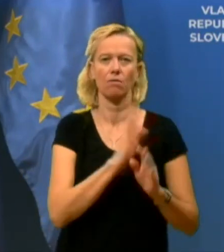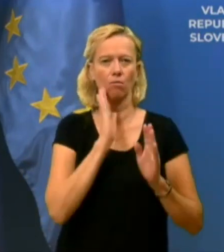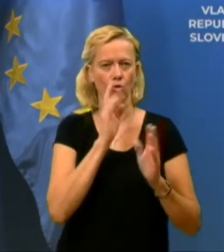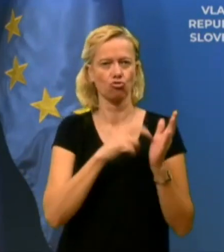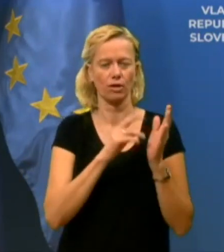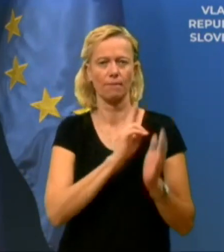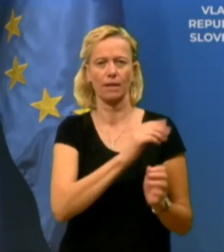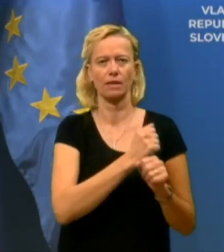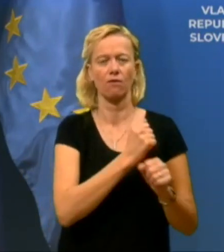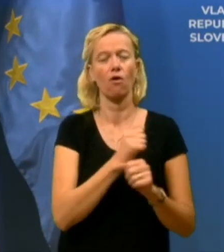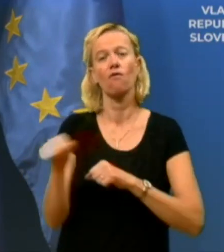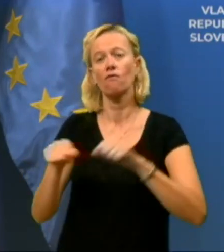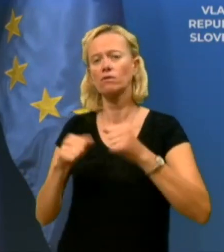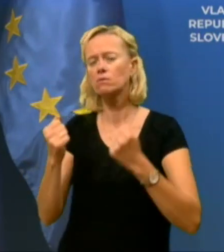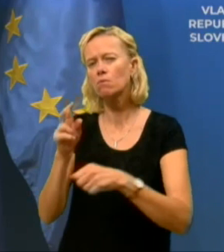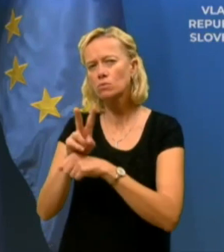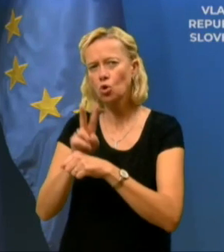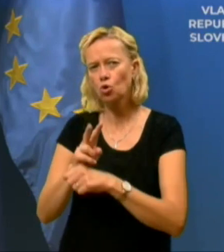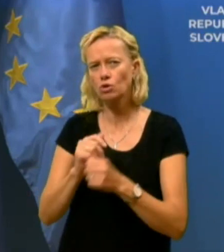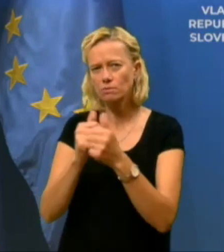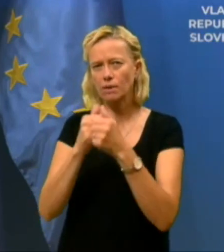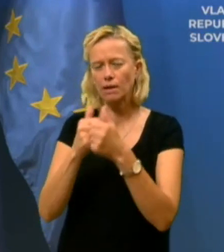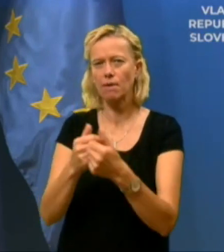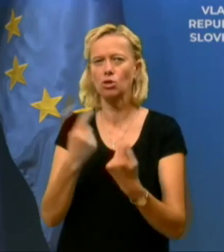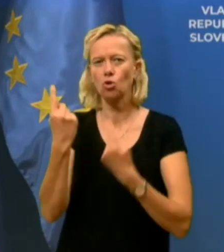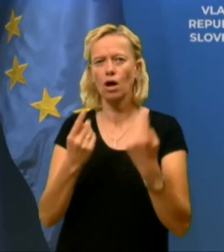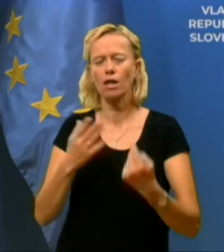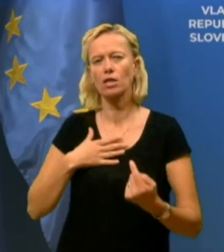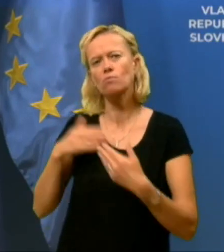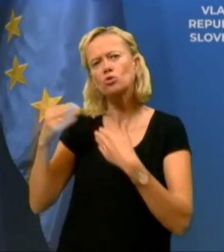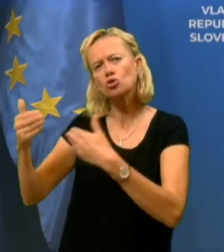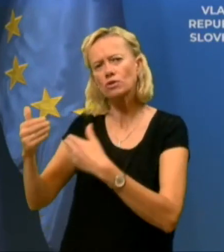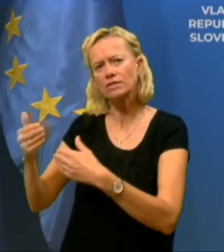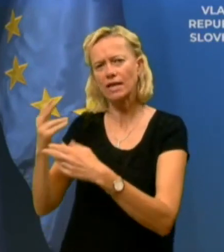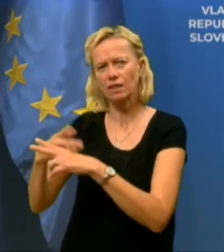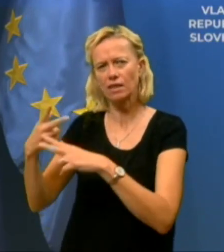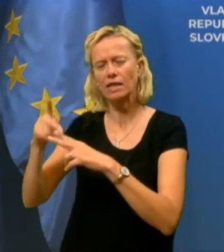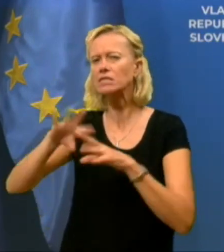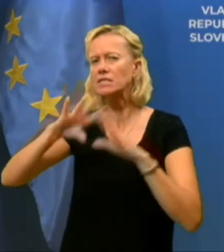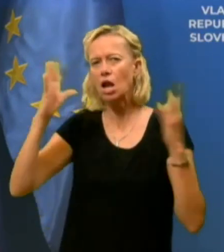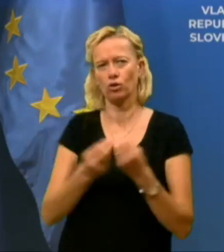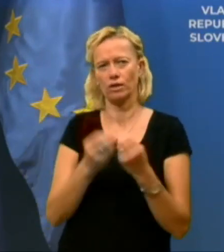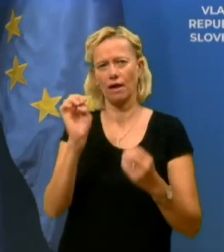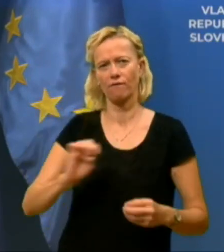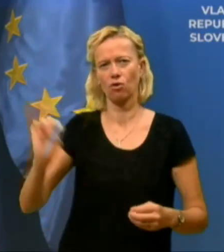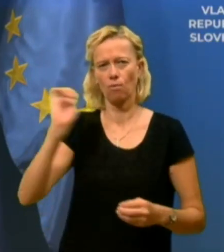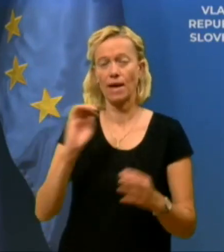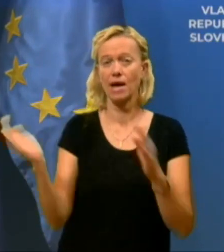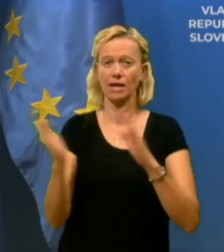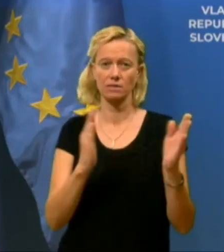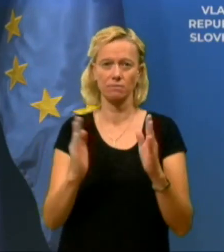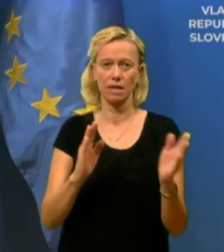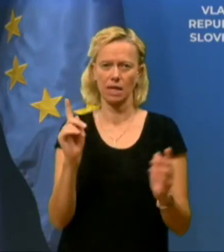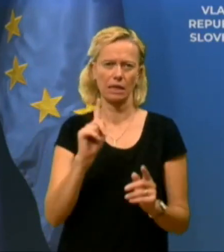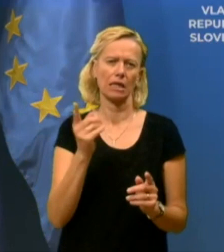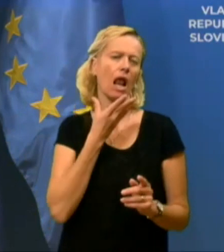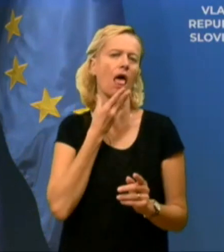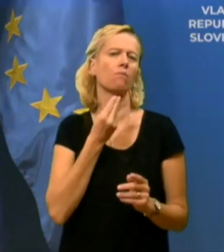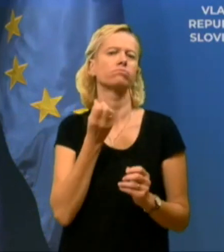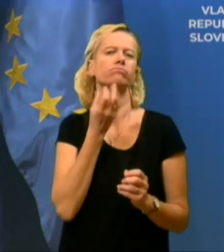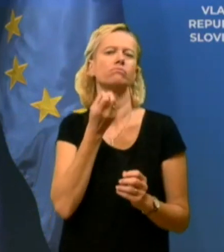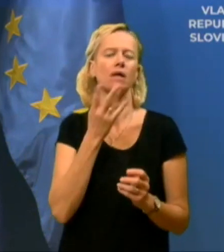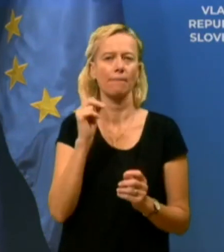Vlada zelo pozorno spremlja dogajanje v našem sosedstvu in celotni Evropi. Razmere niso rožnate,